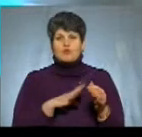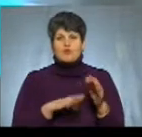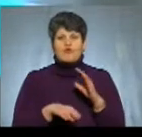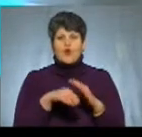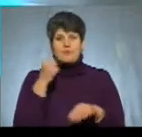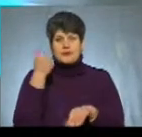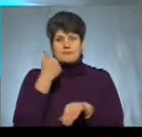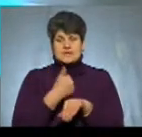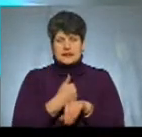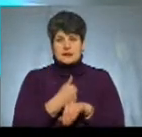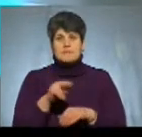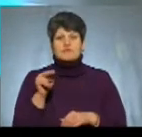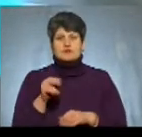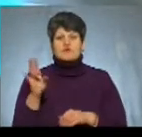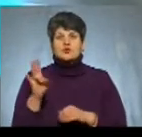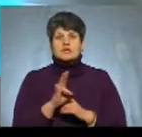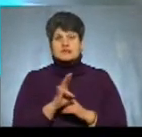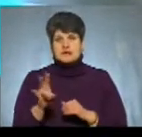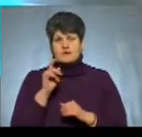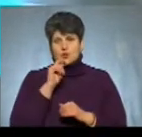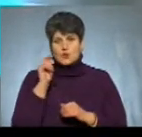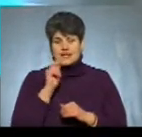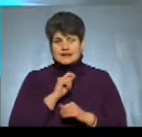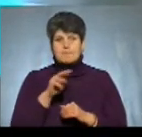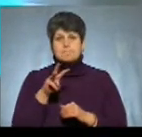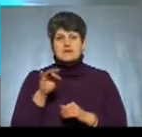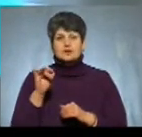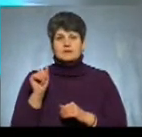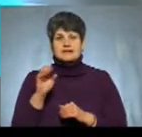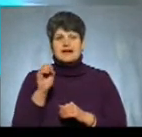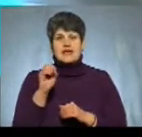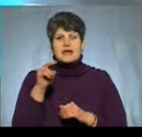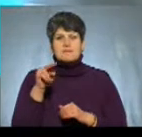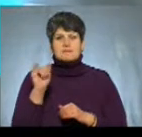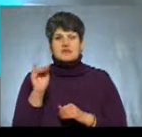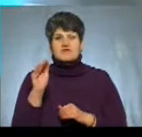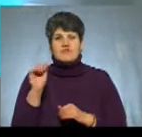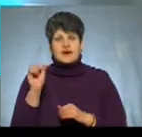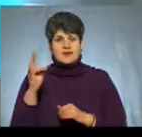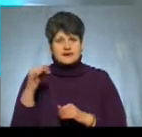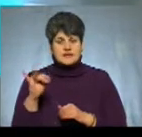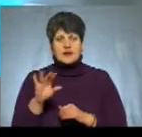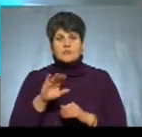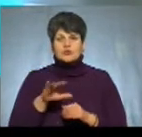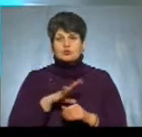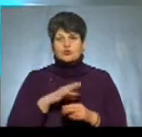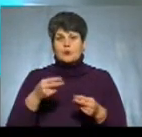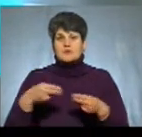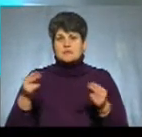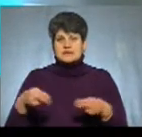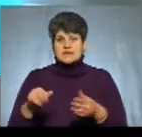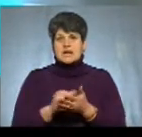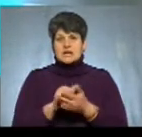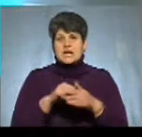Православної церкви України, метрополит Епіфаній. Після того, як відбулося вже підписання Томосу,